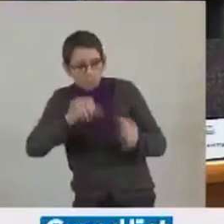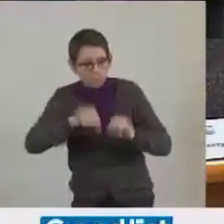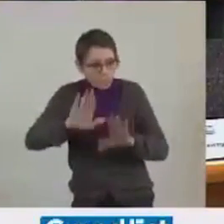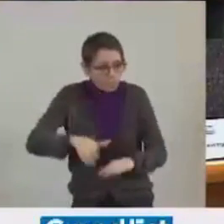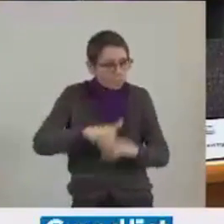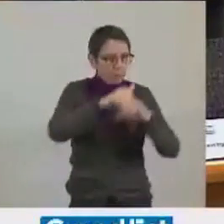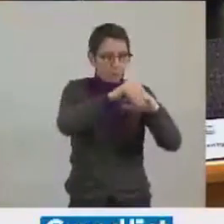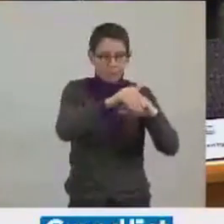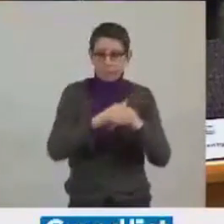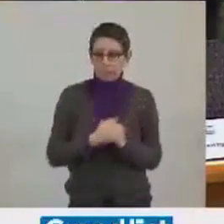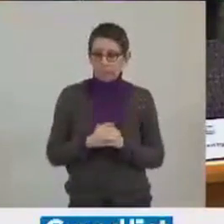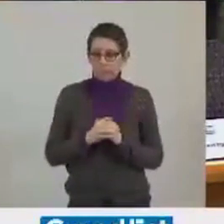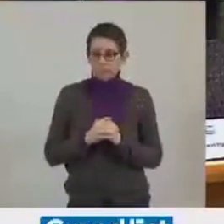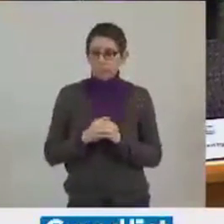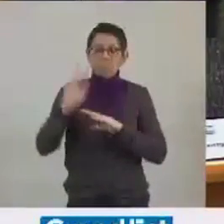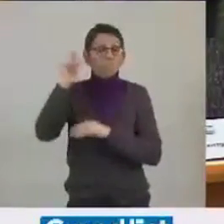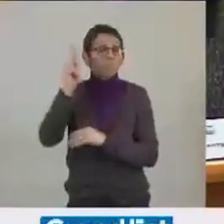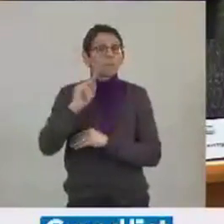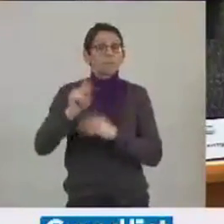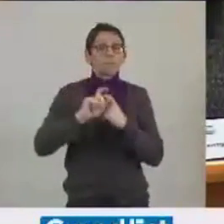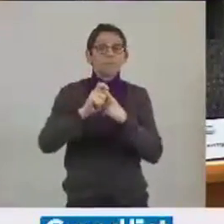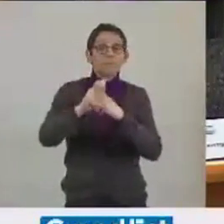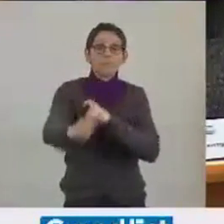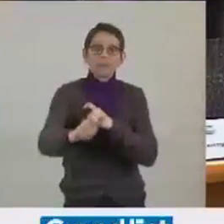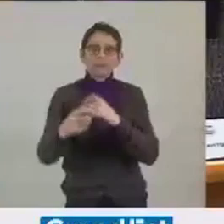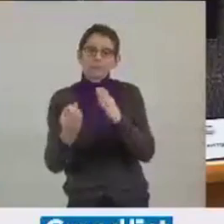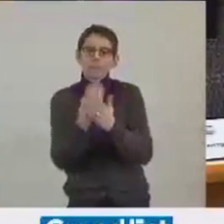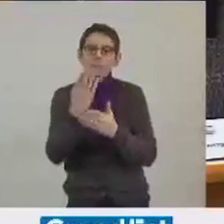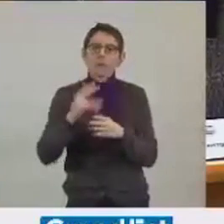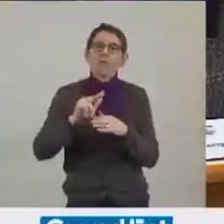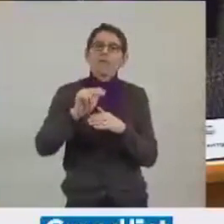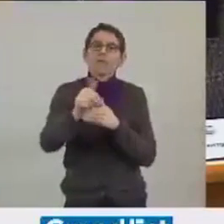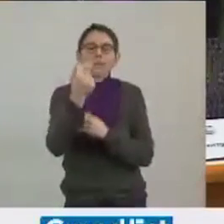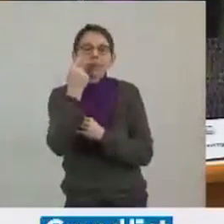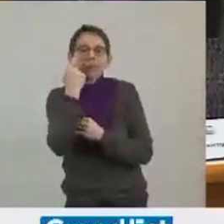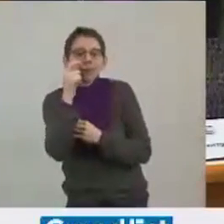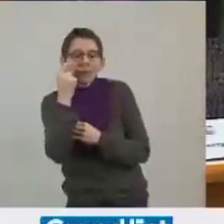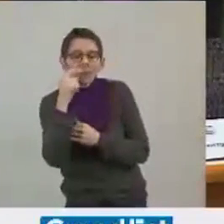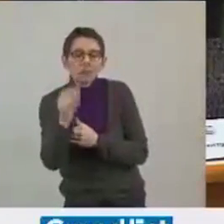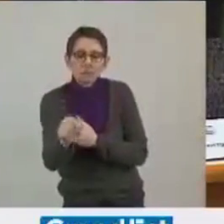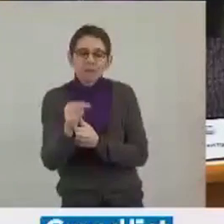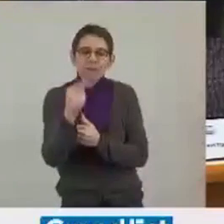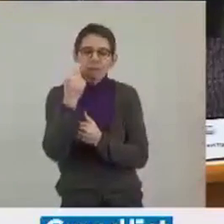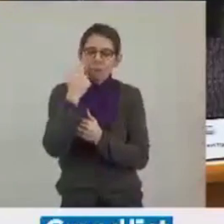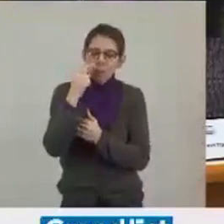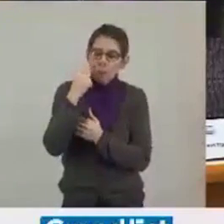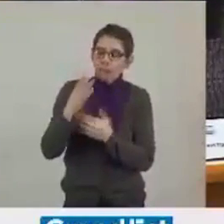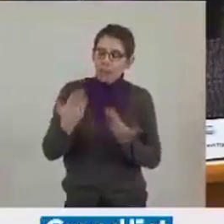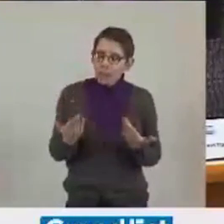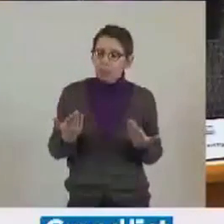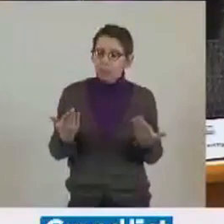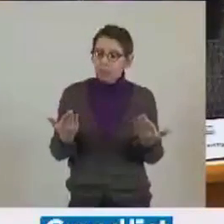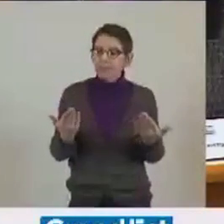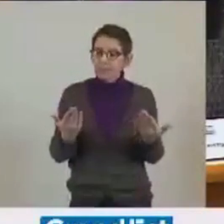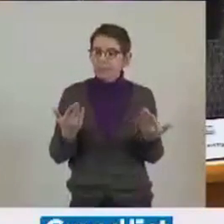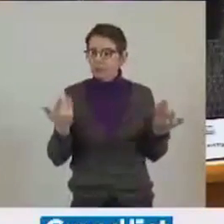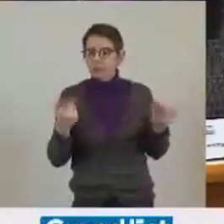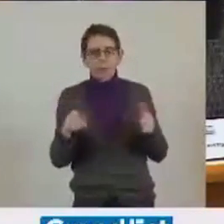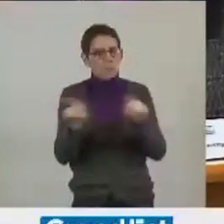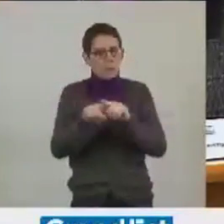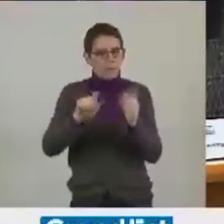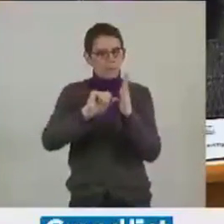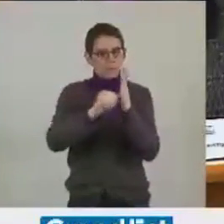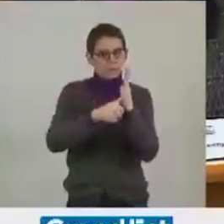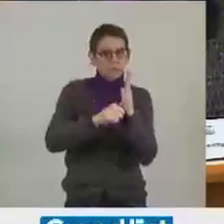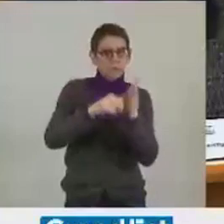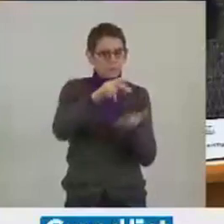nouveaux dispositifs dont certains seront examinés aujourd'hui, la réalité régionale va assez rapidement s'imposer. Chacun mesure, par